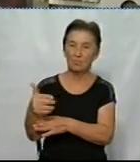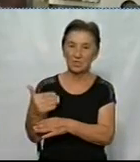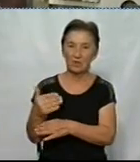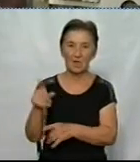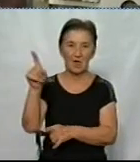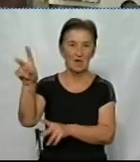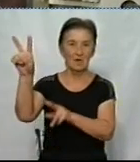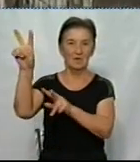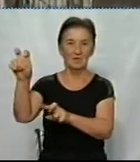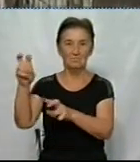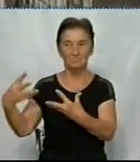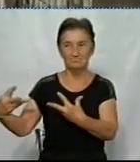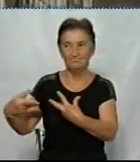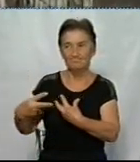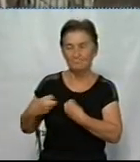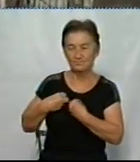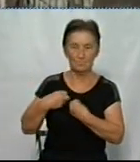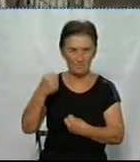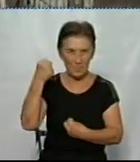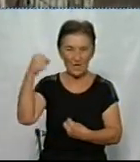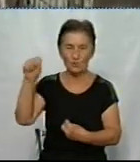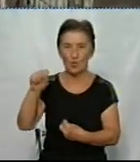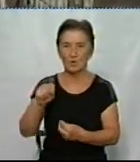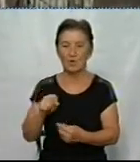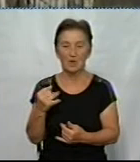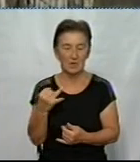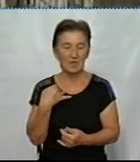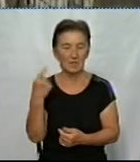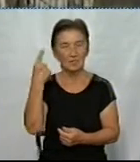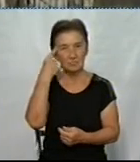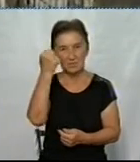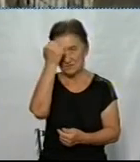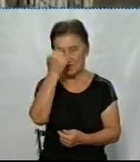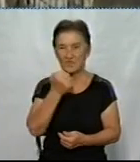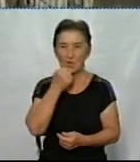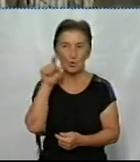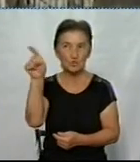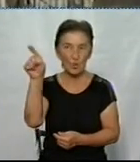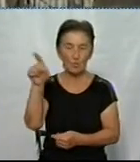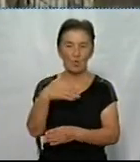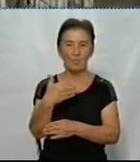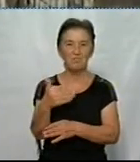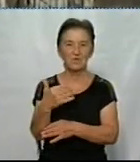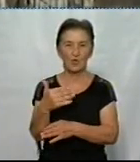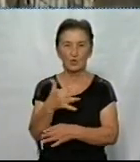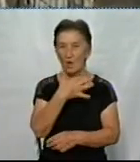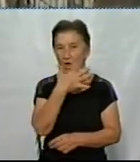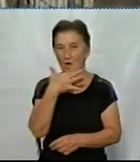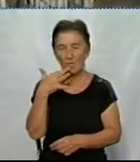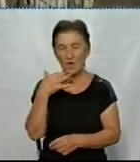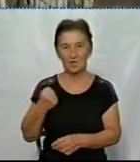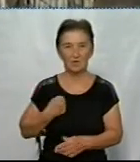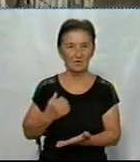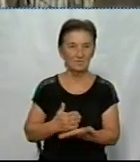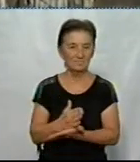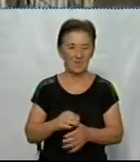символом перемоги. І саме, я думаю, що завдяки цьому прапору багато військовослужбовців,